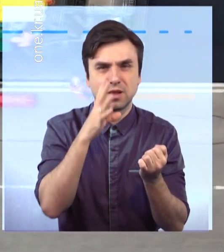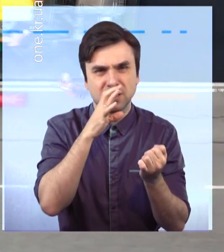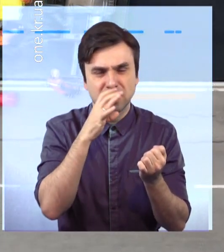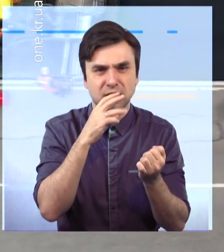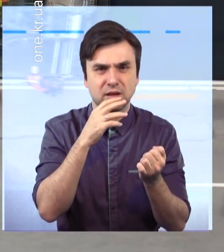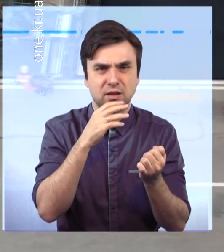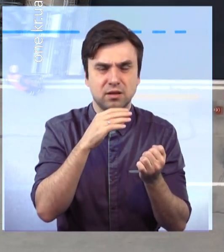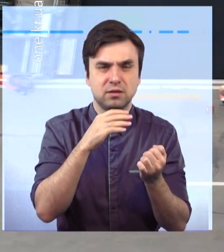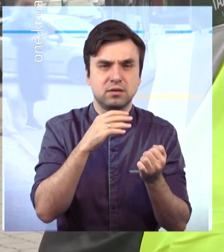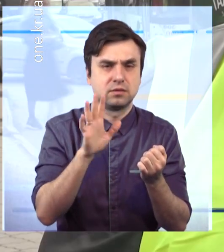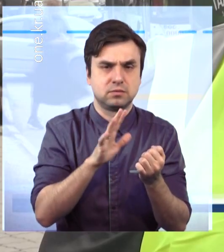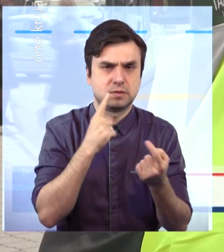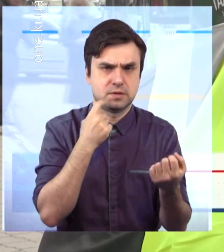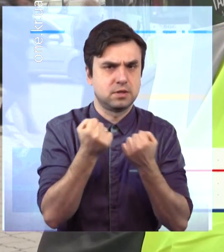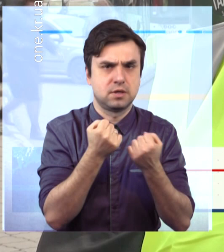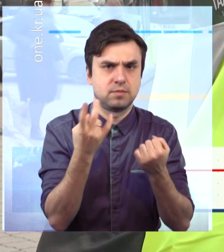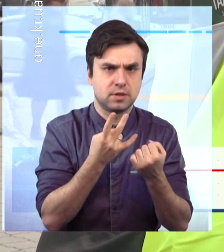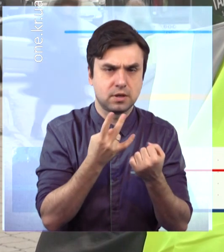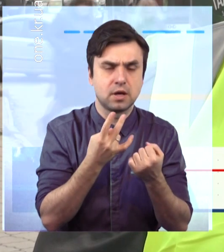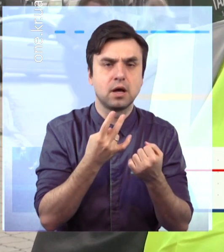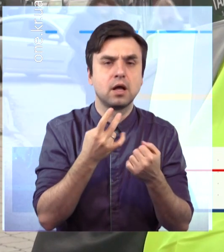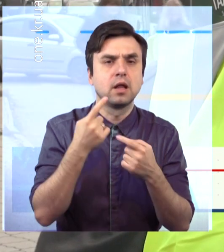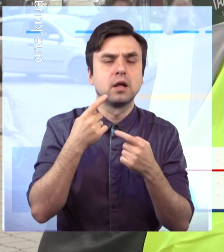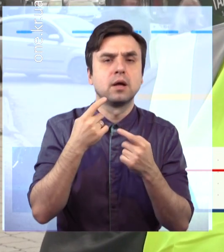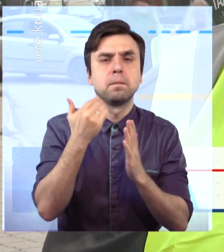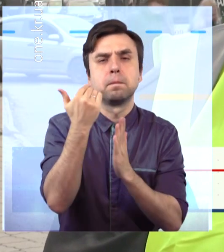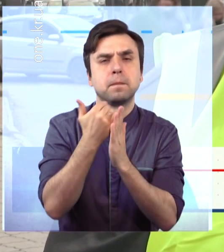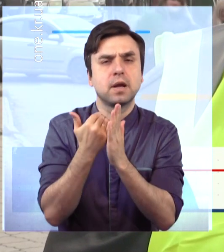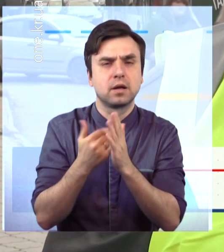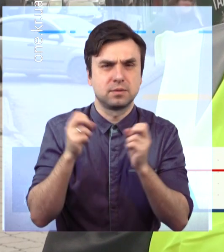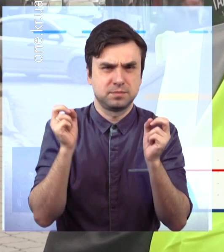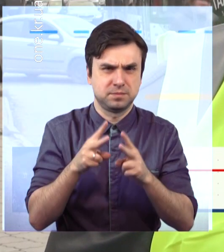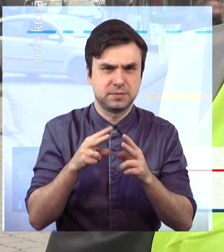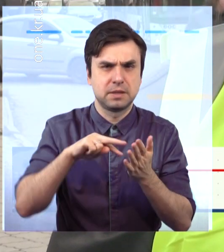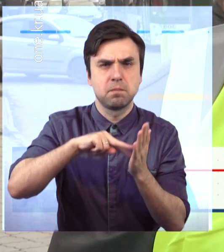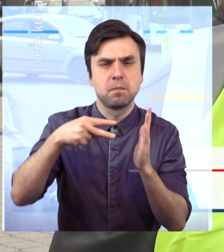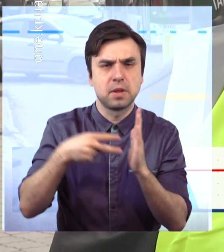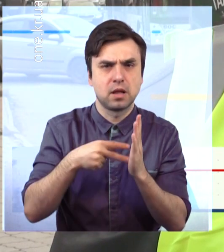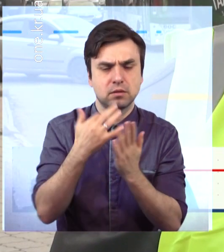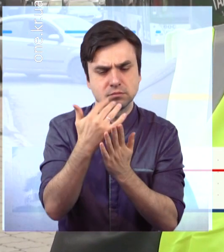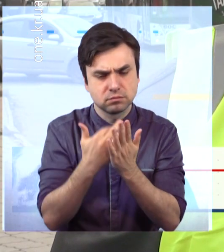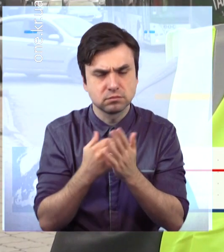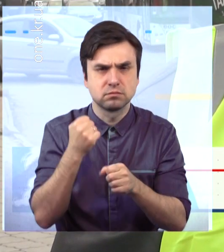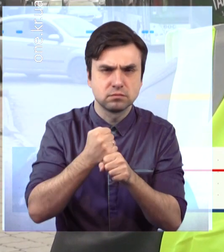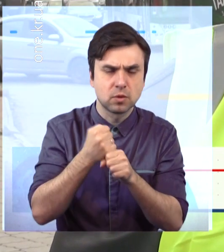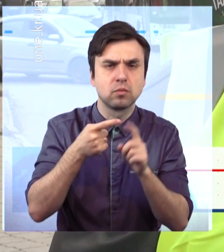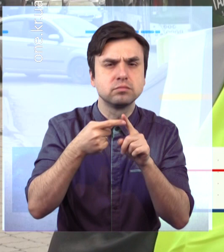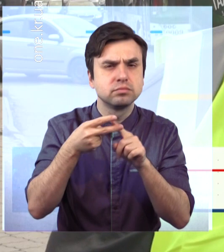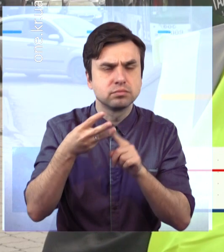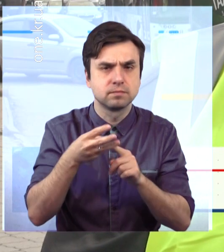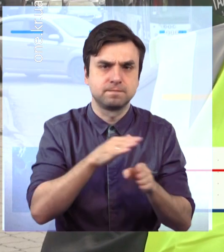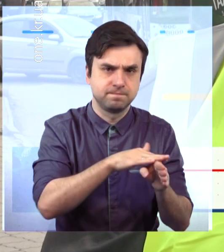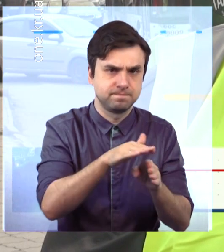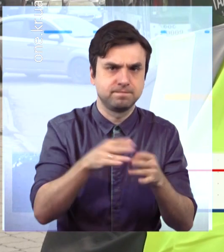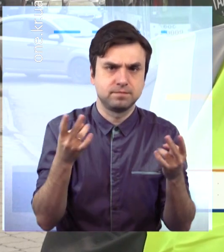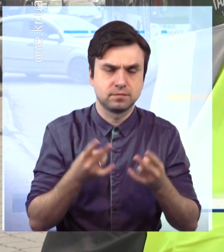виключно за технологією. В настоящее время ідет устройство високо бетонного покрытия, укладчик, уплотнення катками.